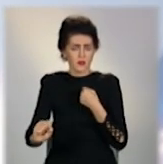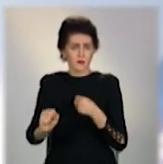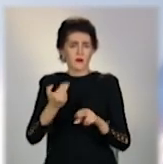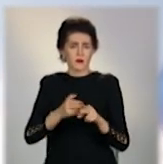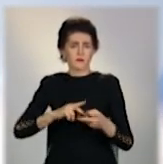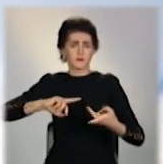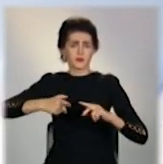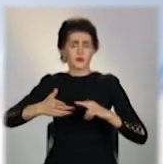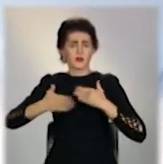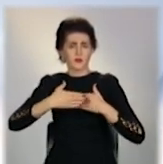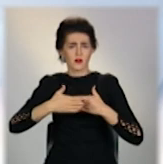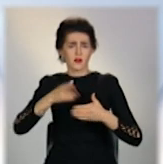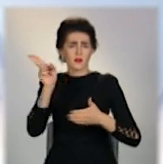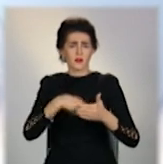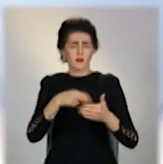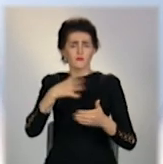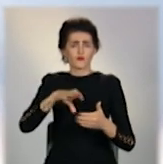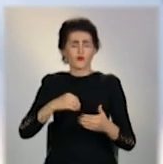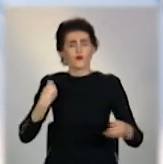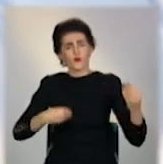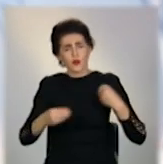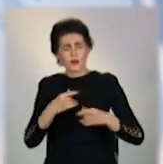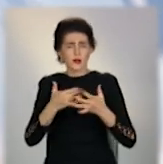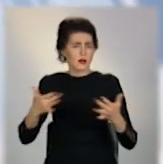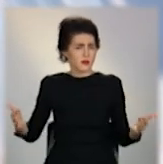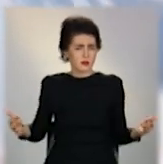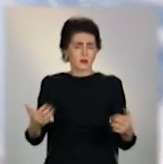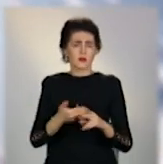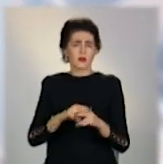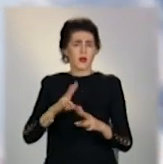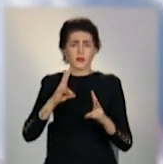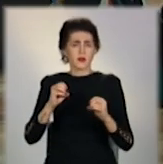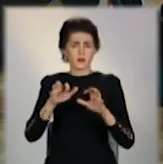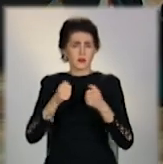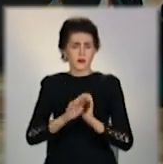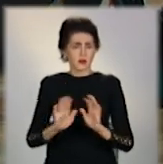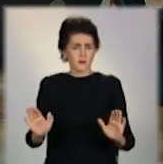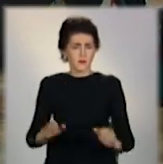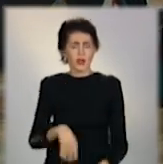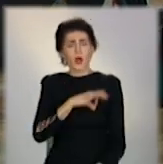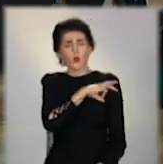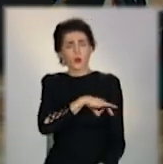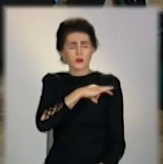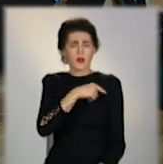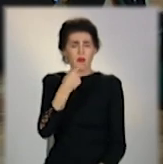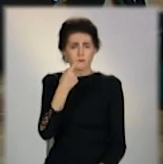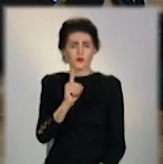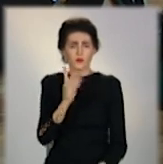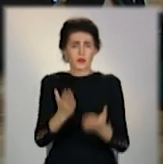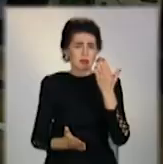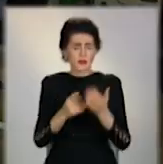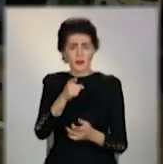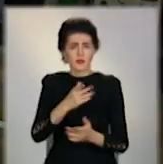Поміняли двір, запечатали всі речі. Зараз вони запечатані, тобто вони їх не забирають. Юристи ж наголошують, якщо ви не